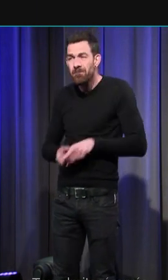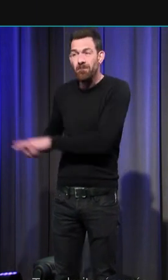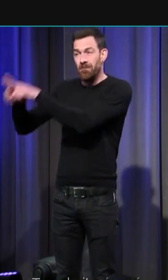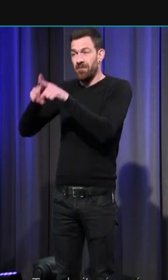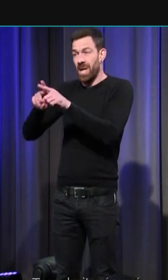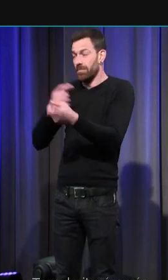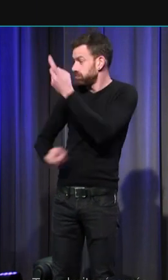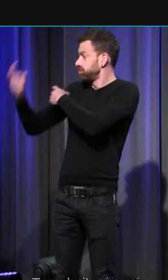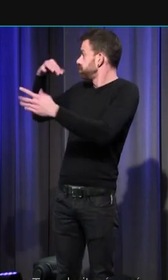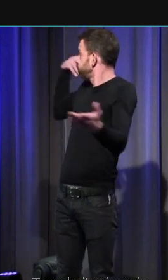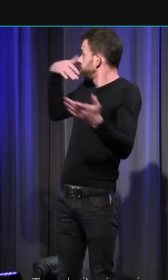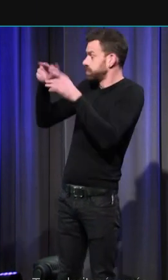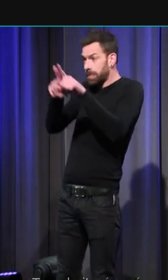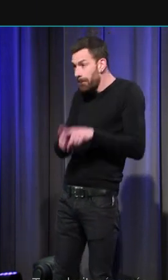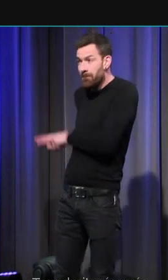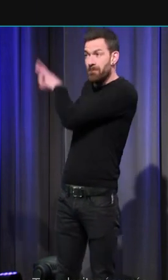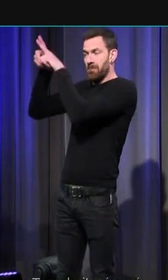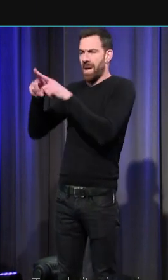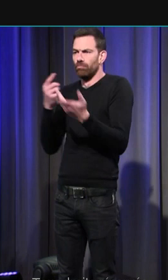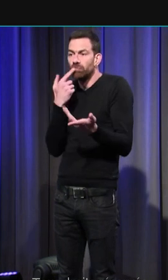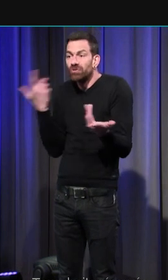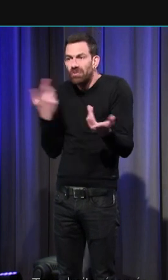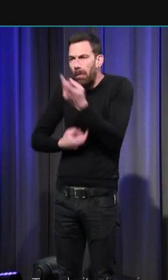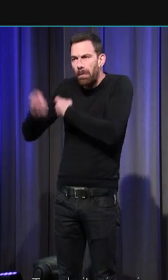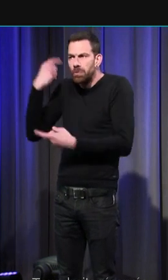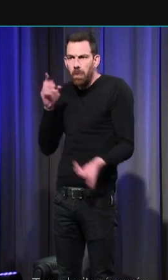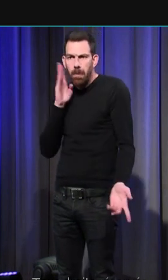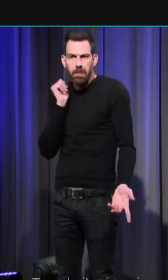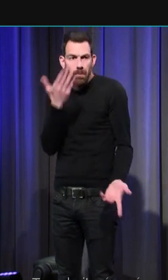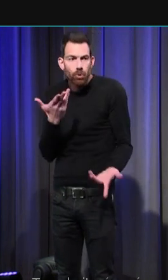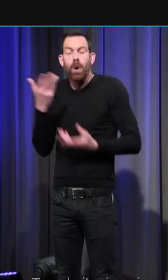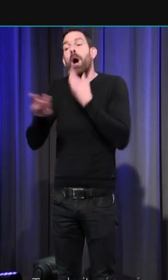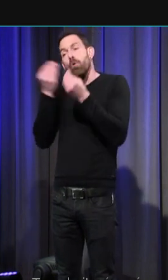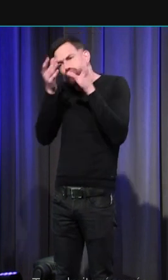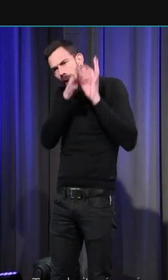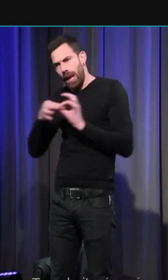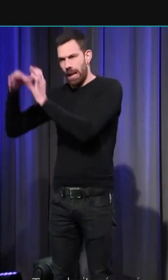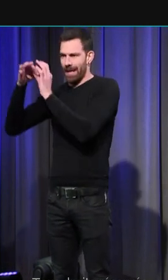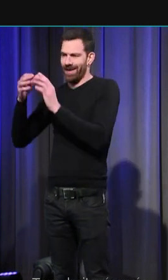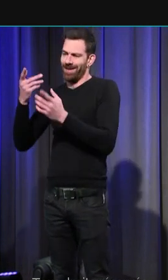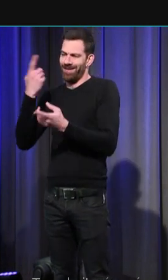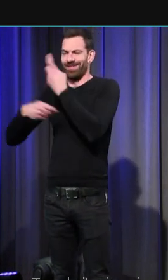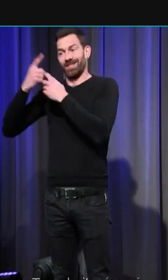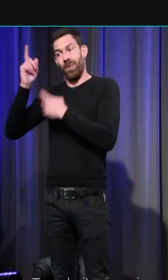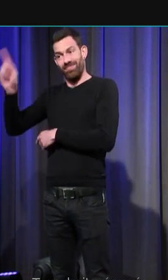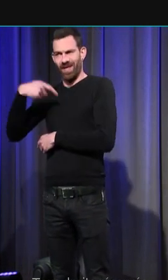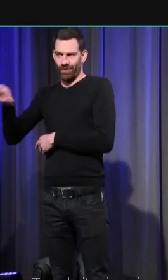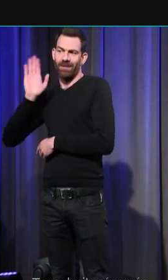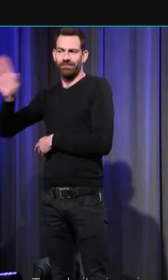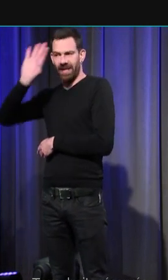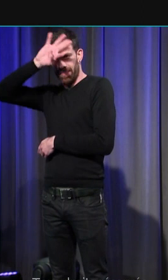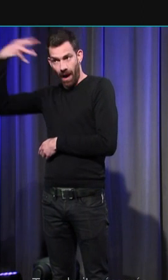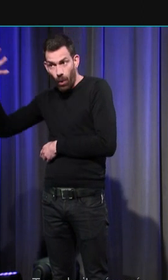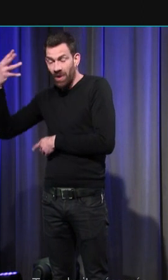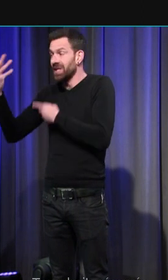qu'elles n'ont pas d'histoire ou alors qu'elles relèvent de l'histoire naturelle, comme le pensait Darwin, de l'histoire de l'espèce et très